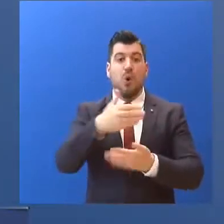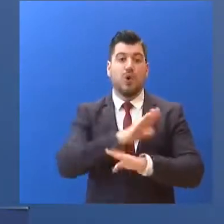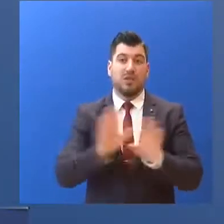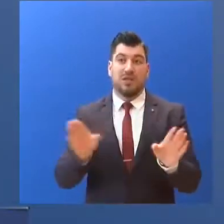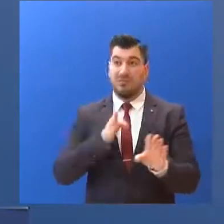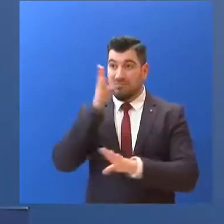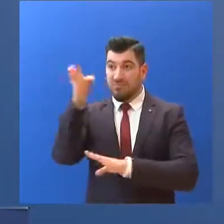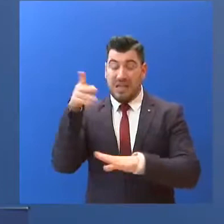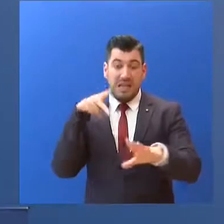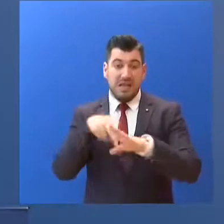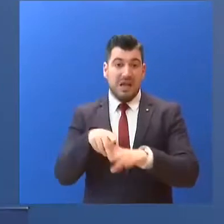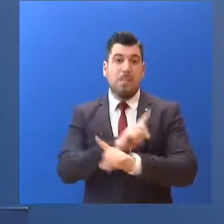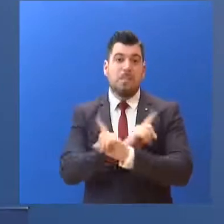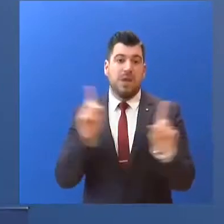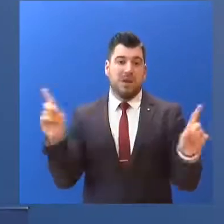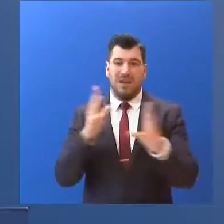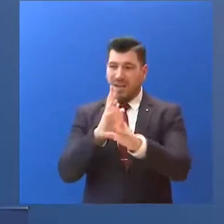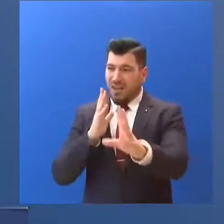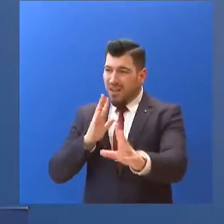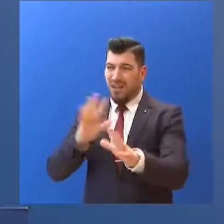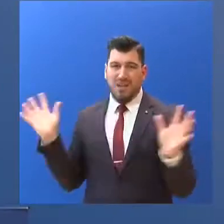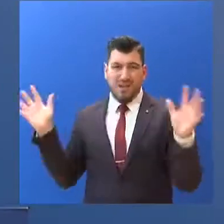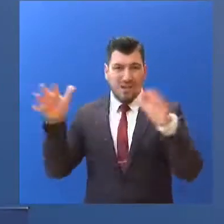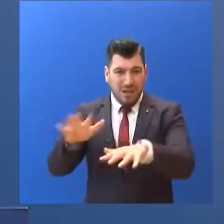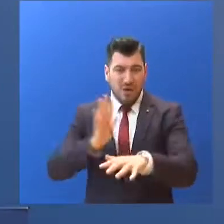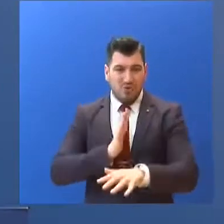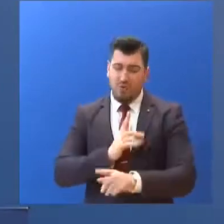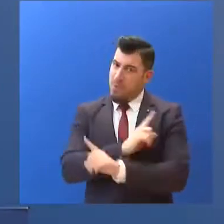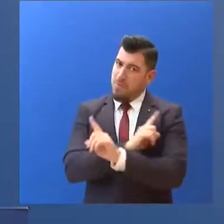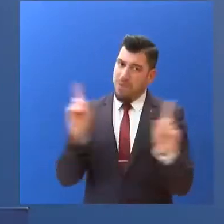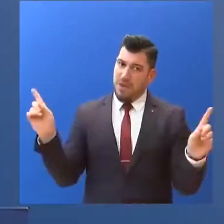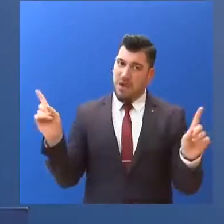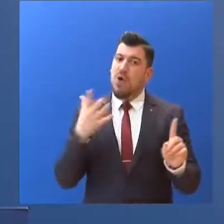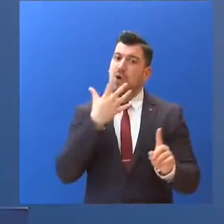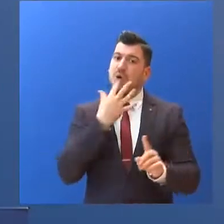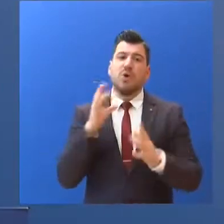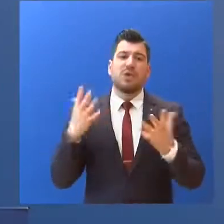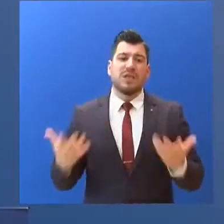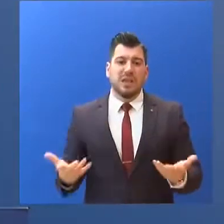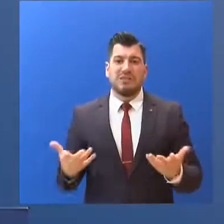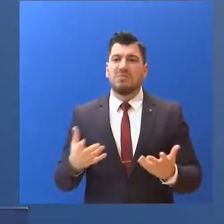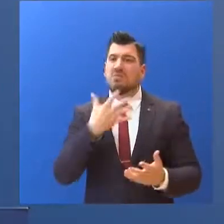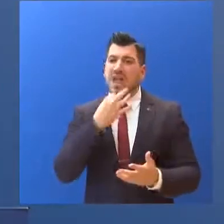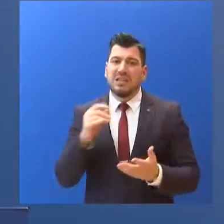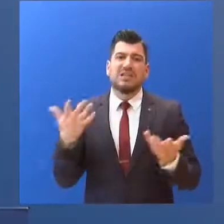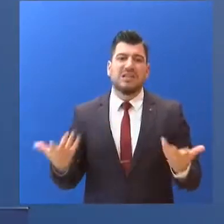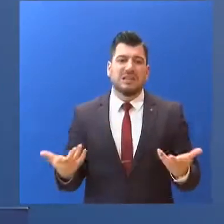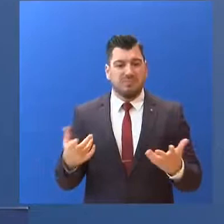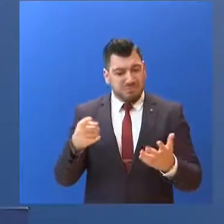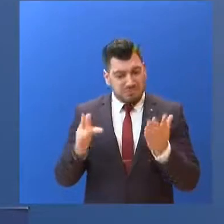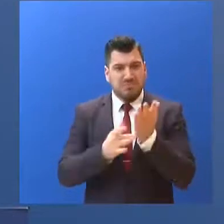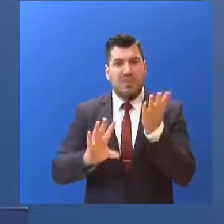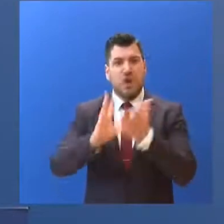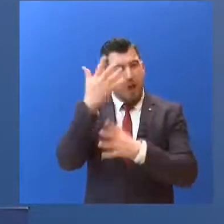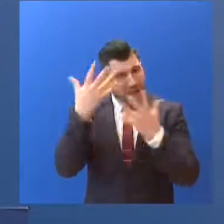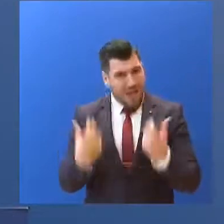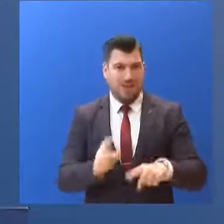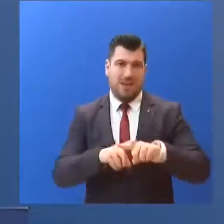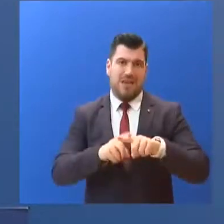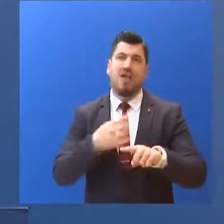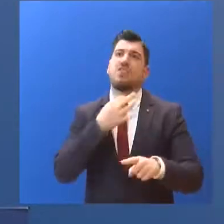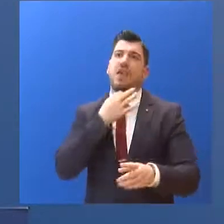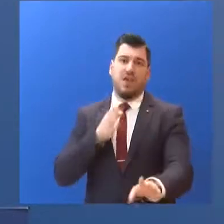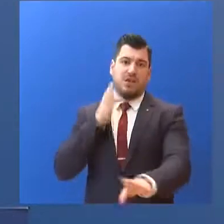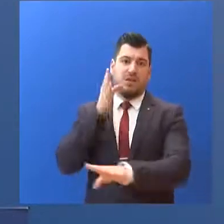Χωρίς συνωστισμό, χωρίς ουρές. Ουρές που αδικούν το τεχνολογικό και ψηφιακό επίπεδο... στο οποίο βρίσκεται η χώρα μας. Ας